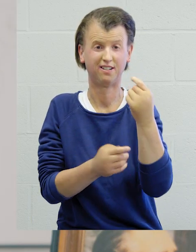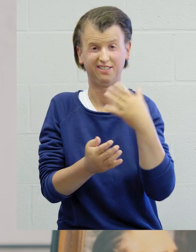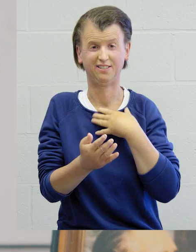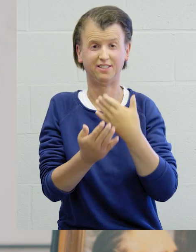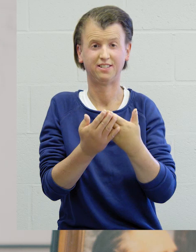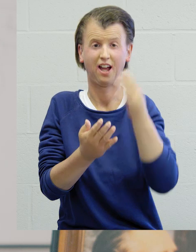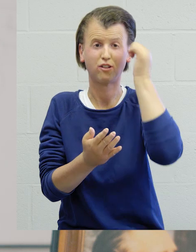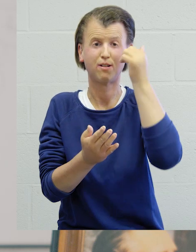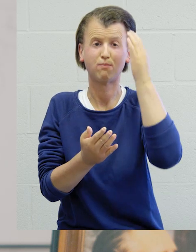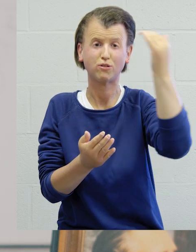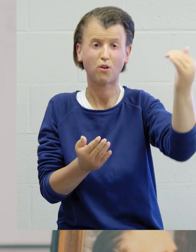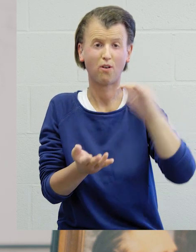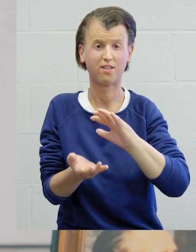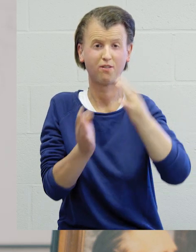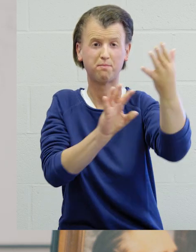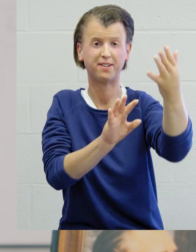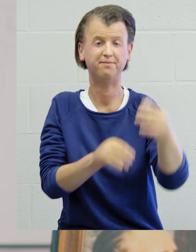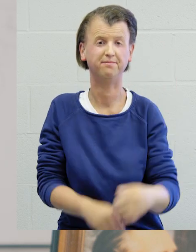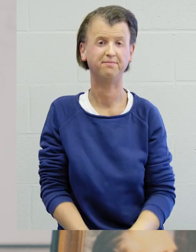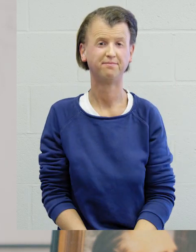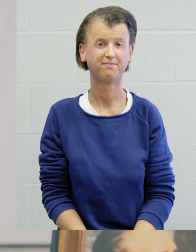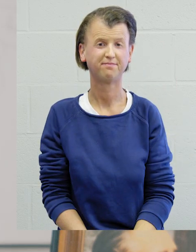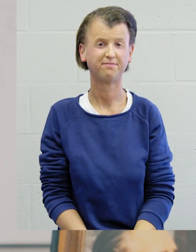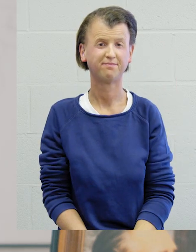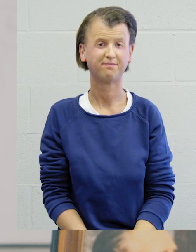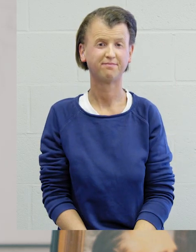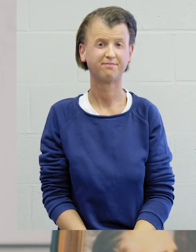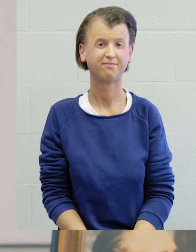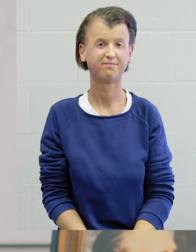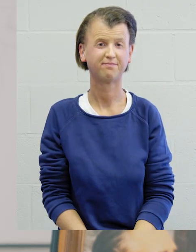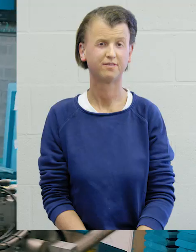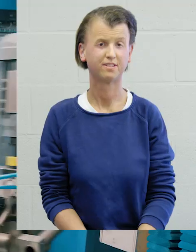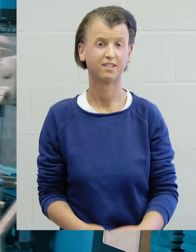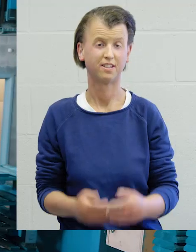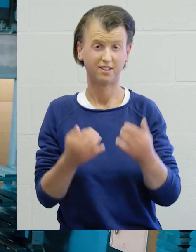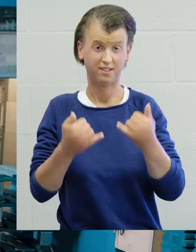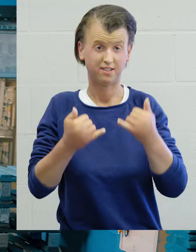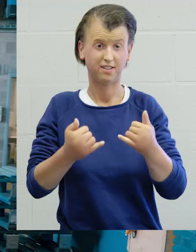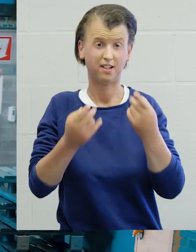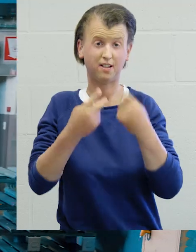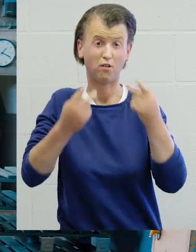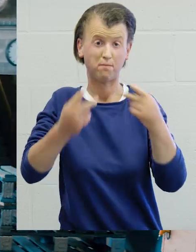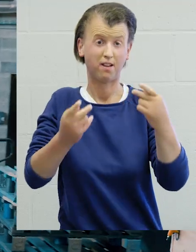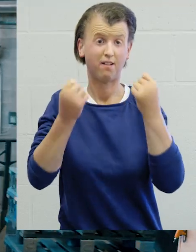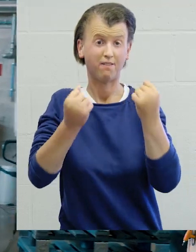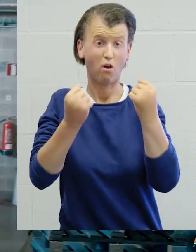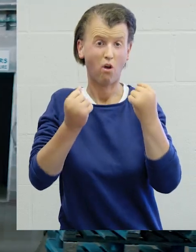circulaire, puisqu'on a commencé nos activités dans la réparation de palettes. On s'est fortement